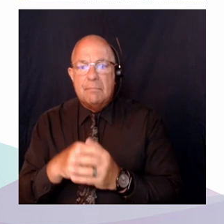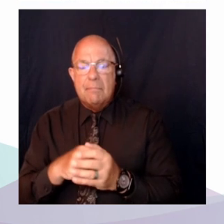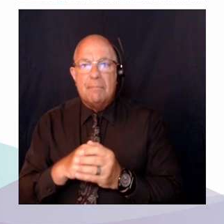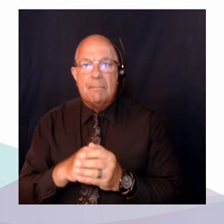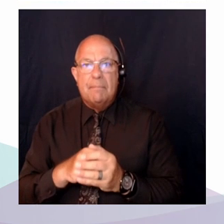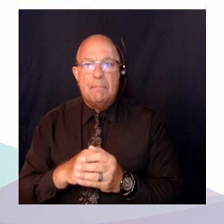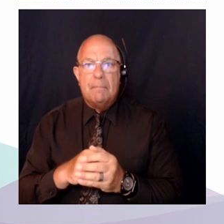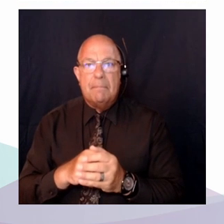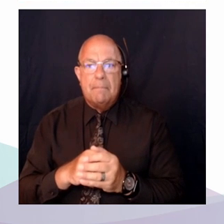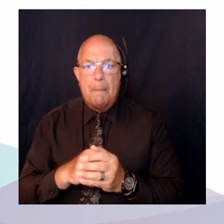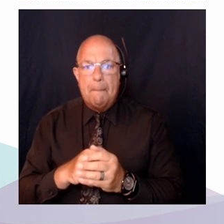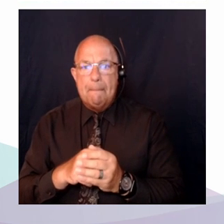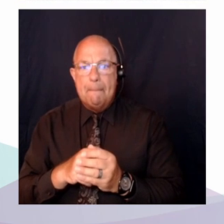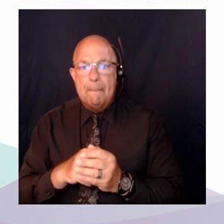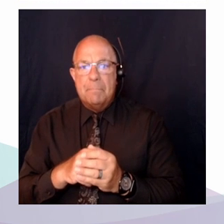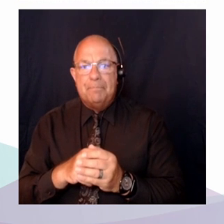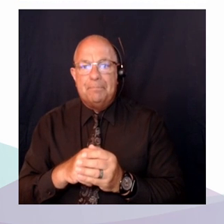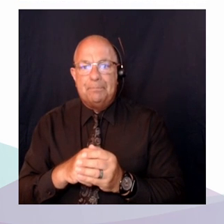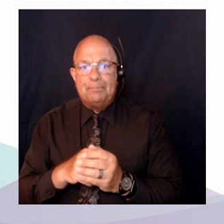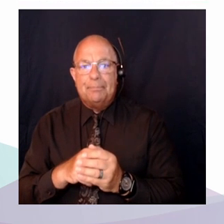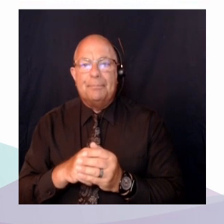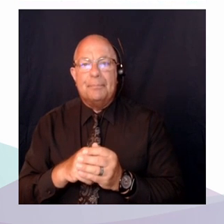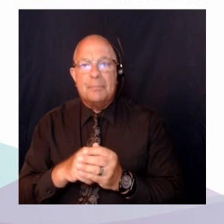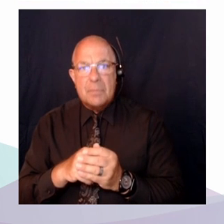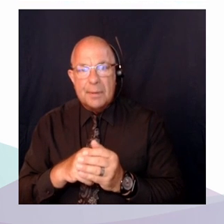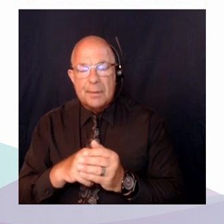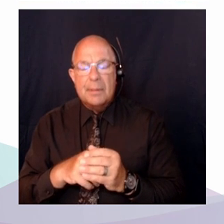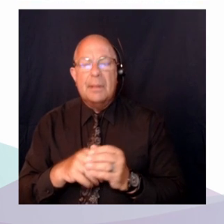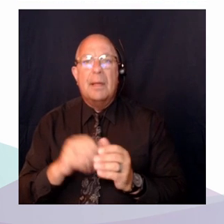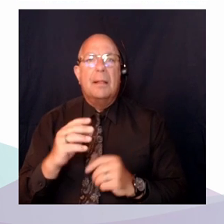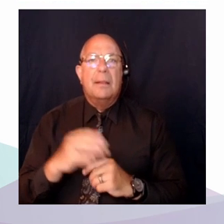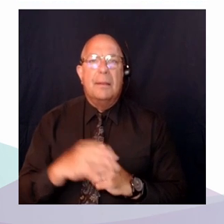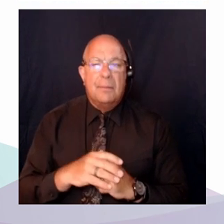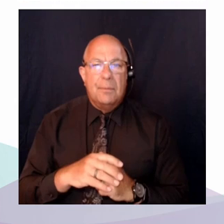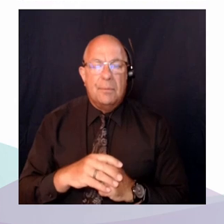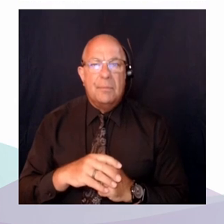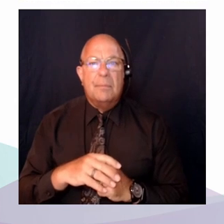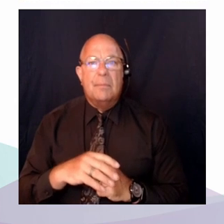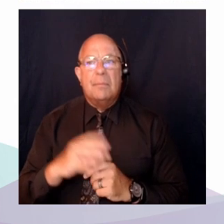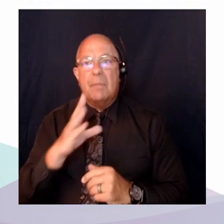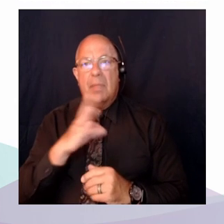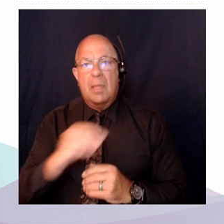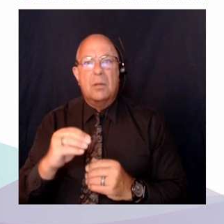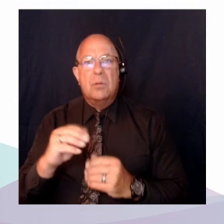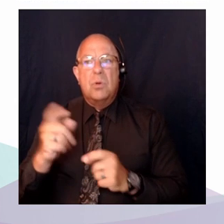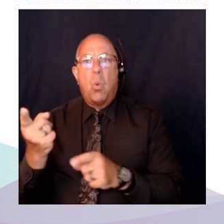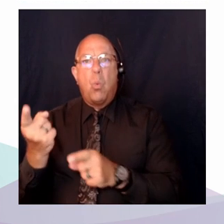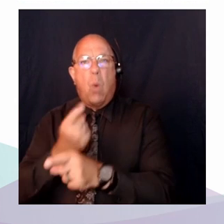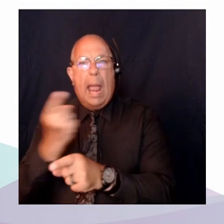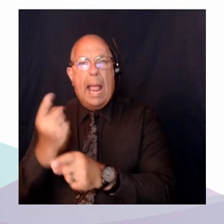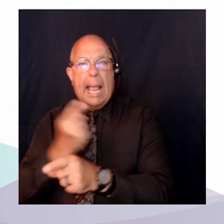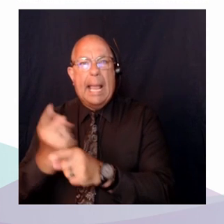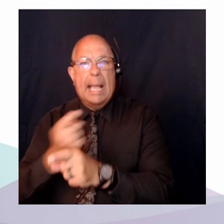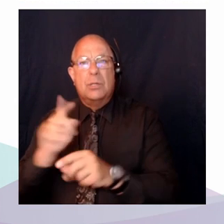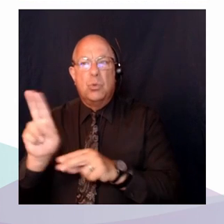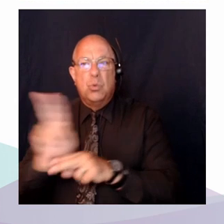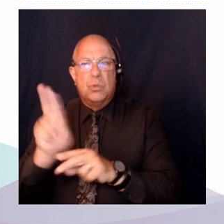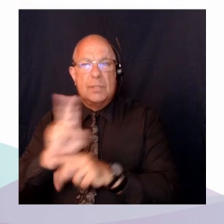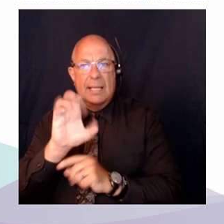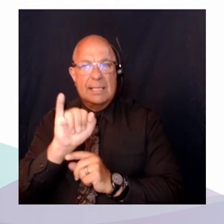du paradigme des droits civils et politiques et donc du besoin de développer des arguments que l'on va cadrer